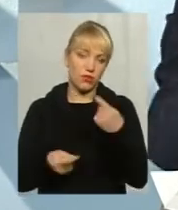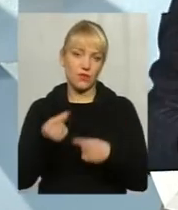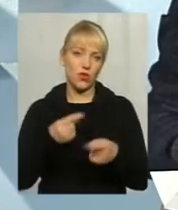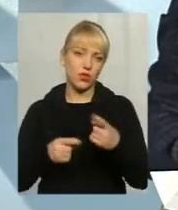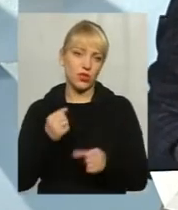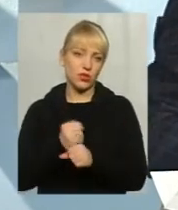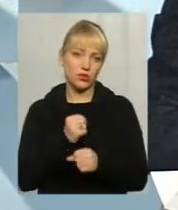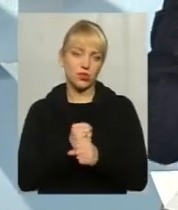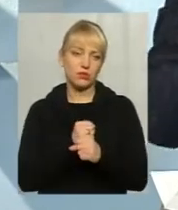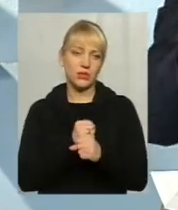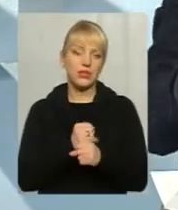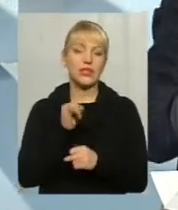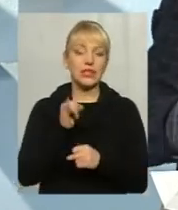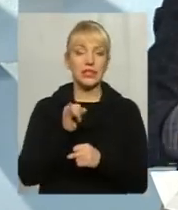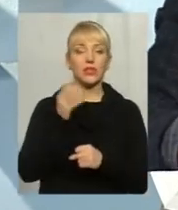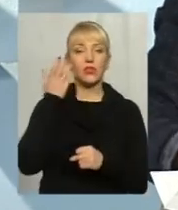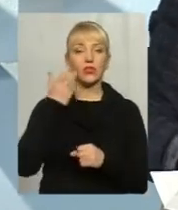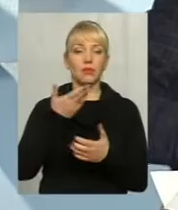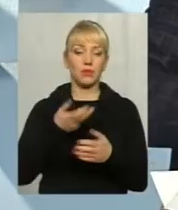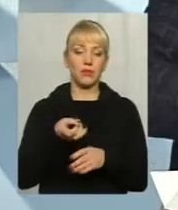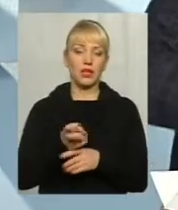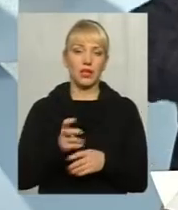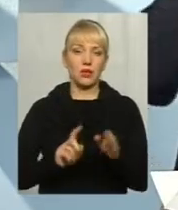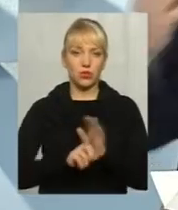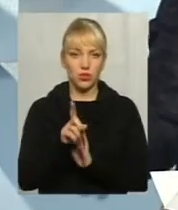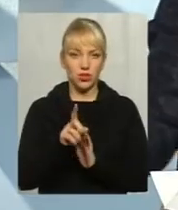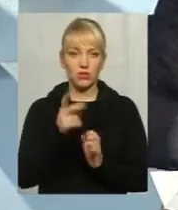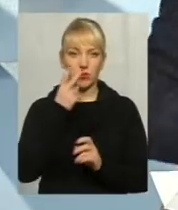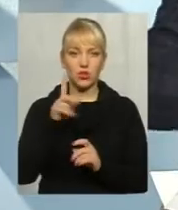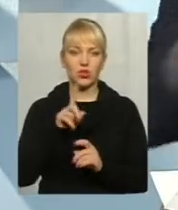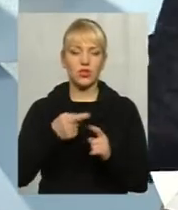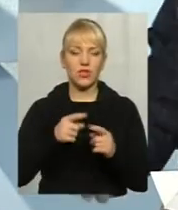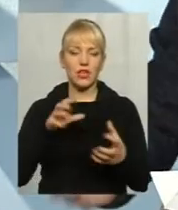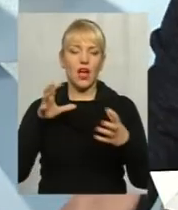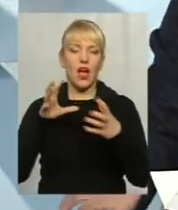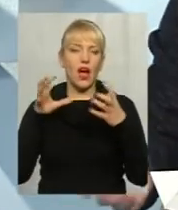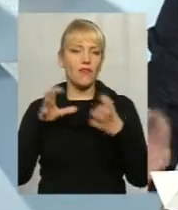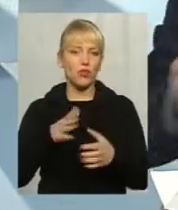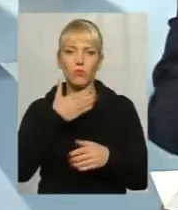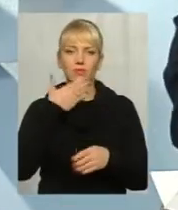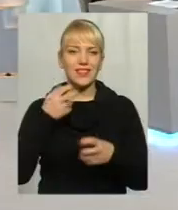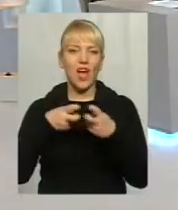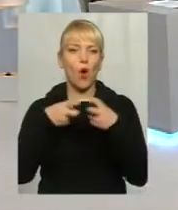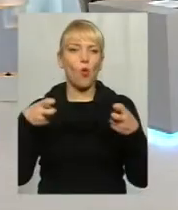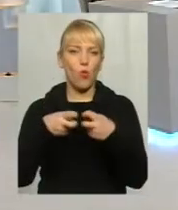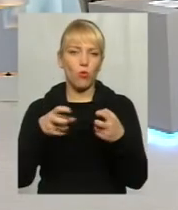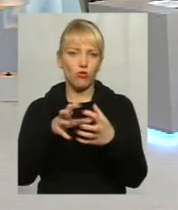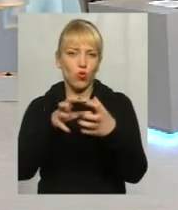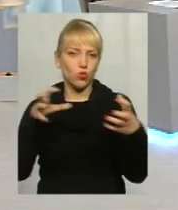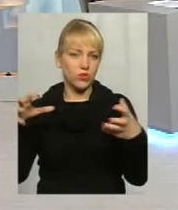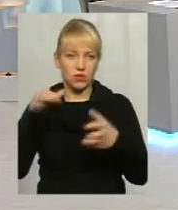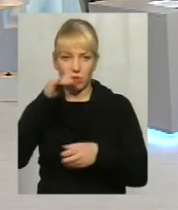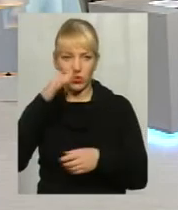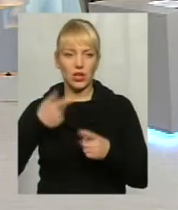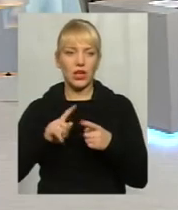Будь-який, місце знає. І тоді ми, коли прийдемо до того, що цей автобус не гумовий, його роздути не можна, то тоді ми приходимо до висновку, що